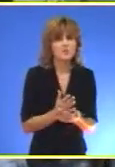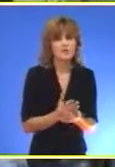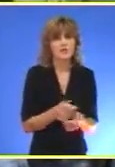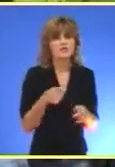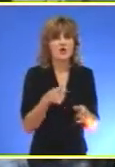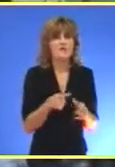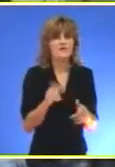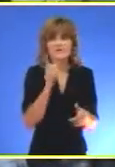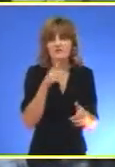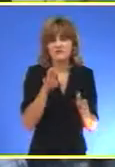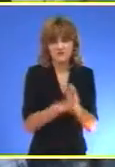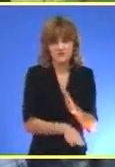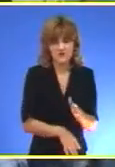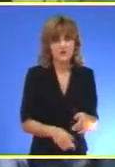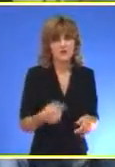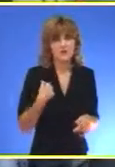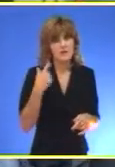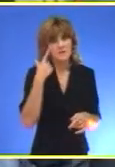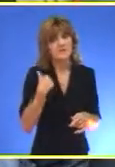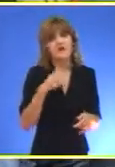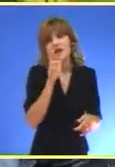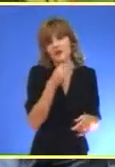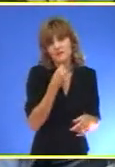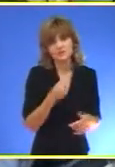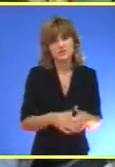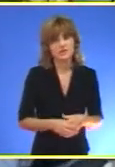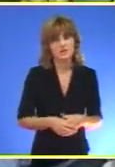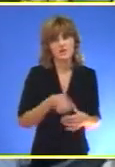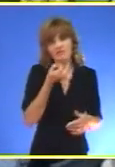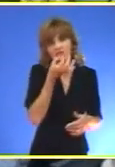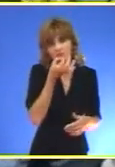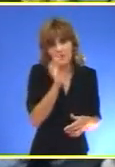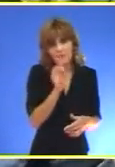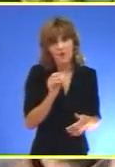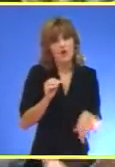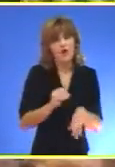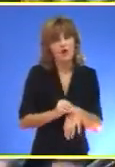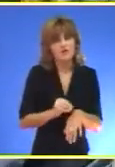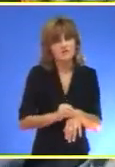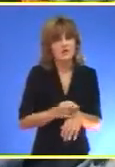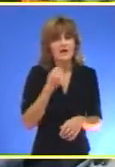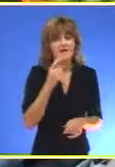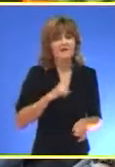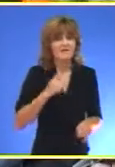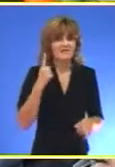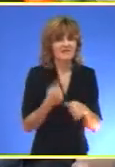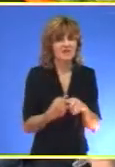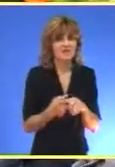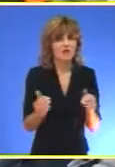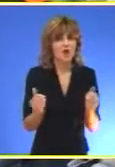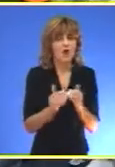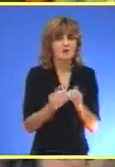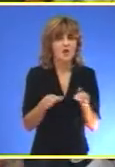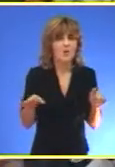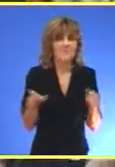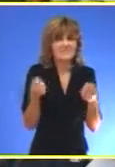najeftinije i šta je znam, po meni nekako i najlepši Najbolji onako osjećaj kad imate direktan kontakt nekako vi, ono ste